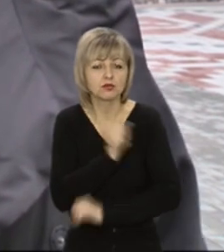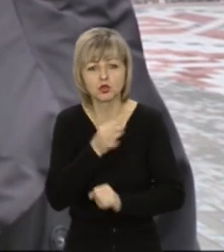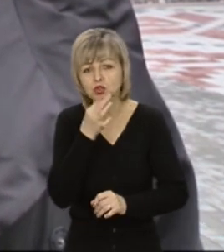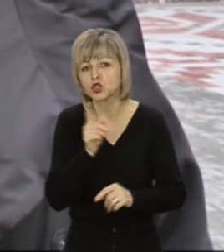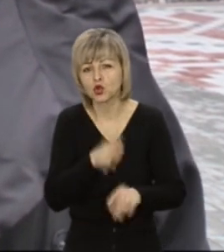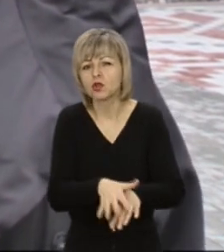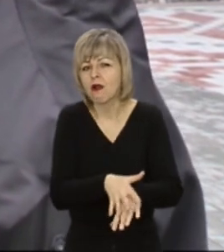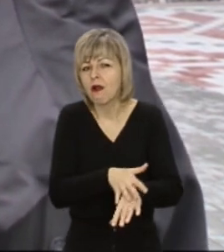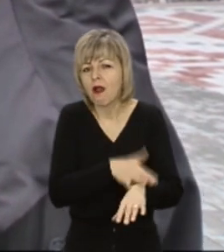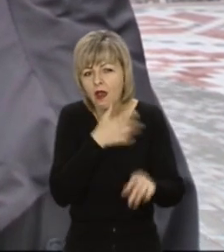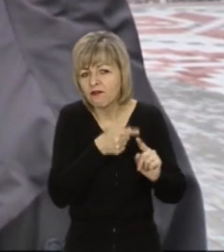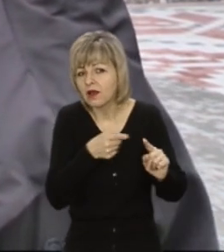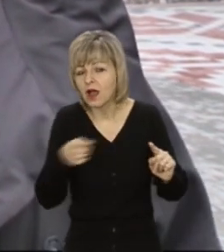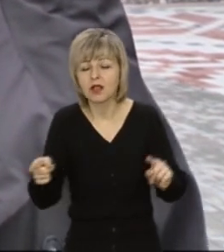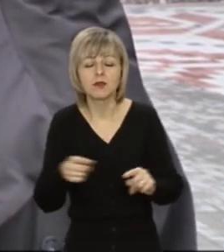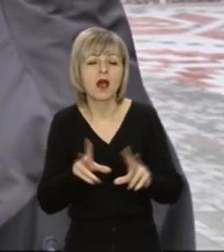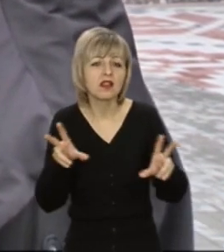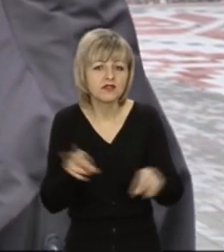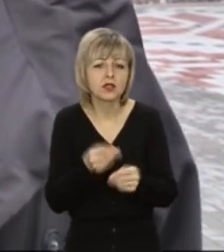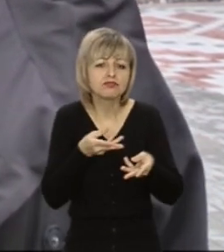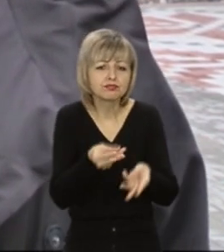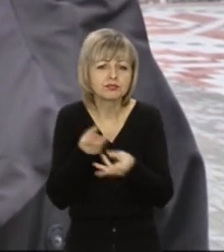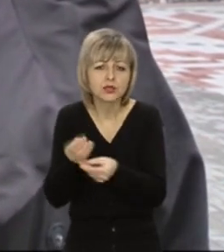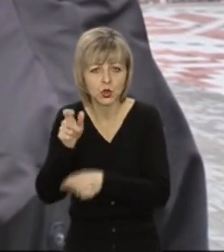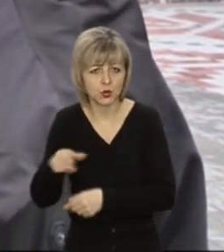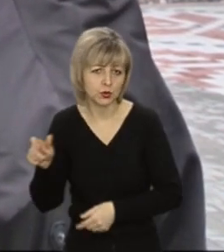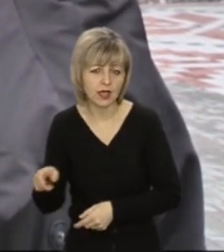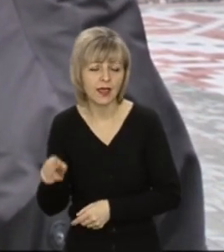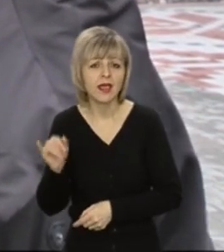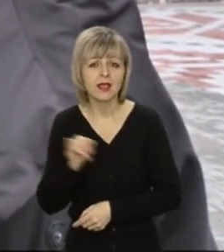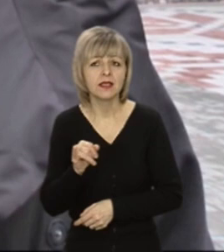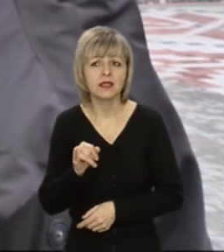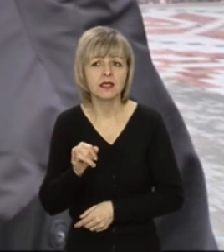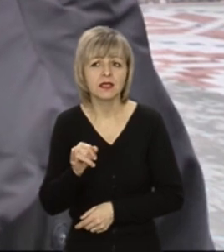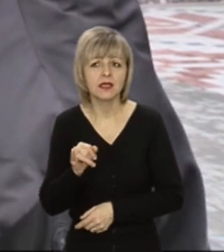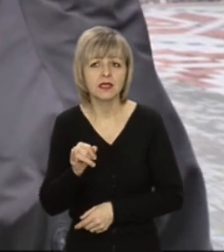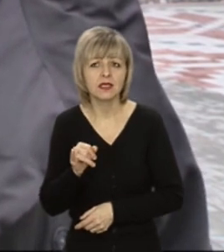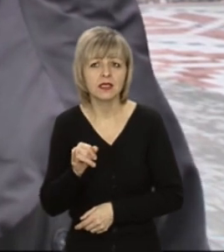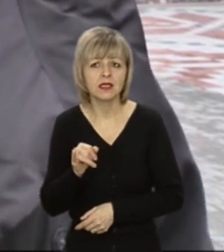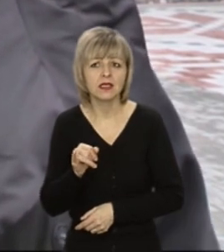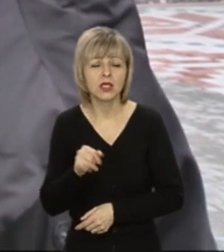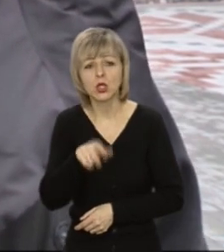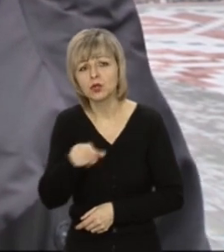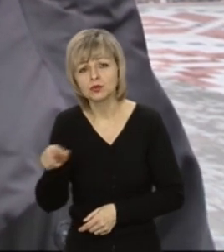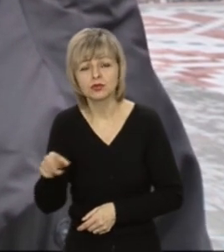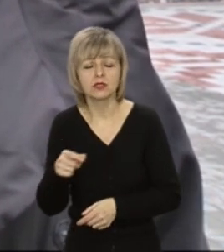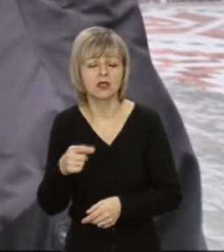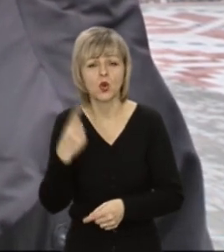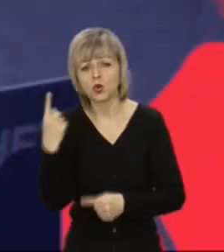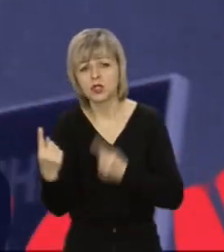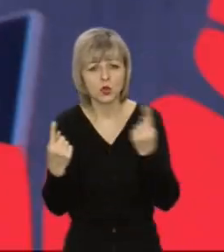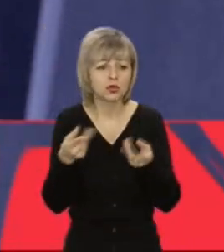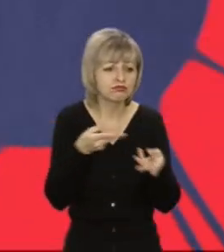але все ж таки вдалося і переконати людей, і колеги самою своєю свідомістю один одного